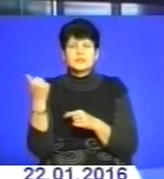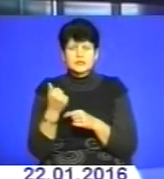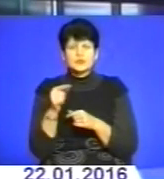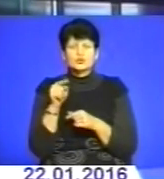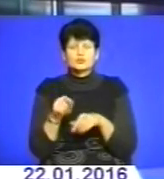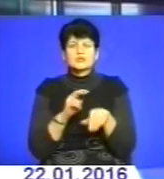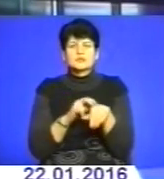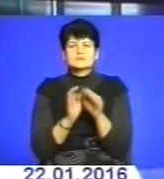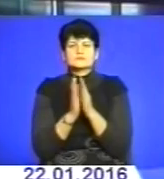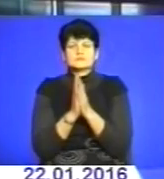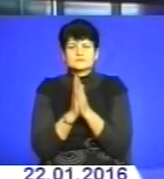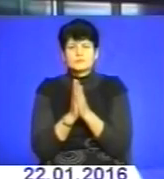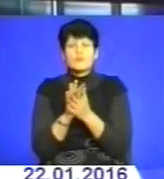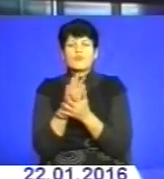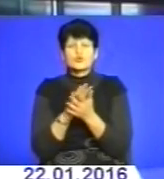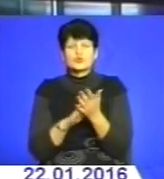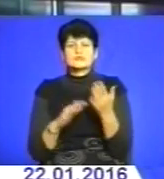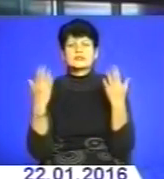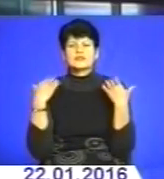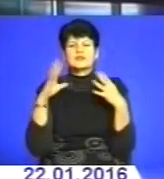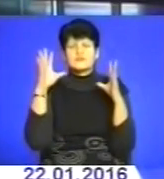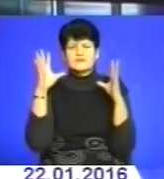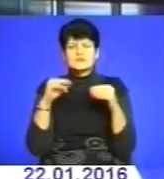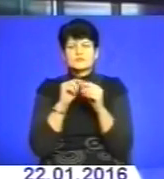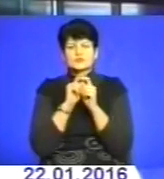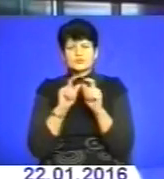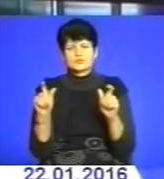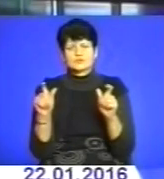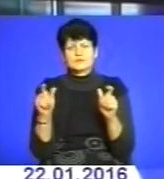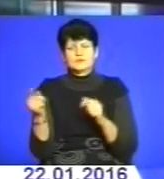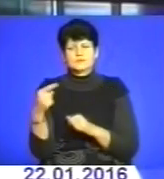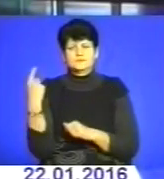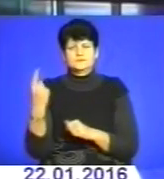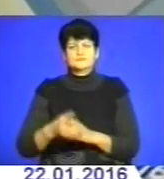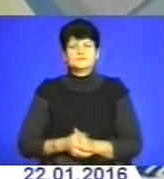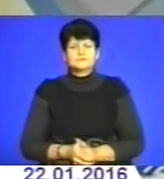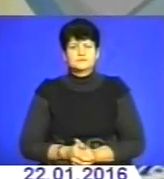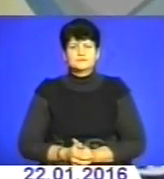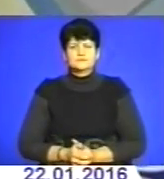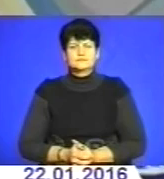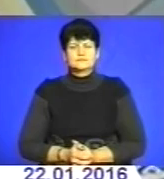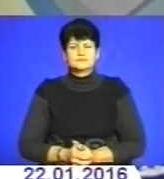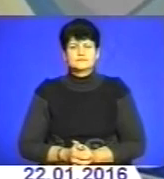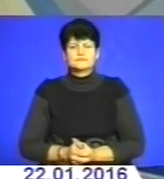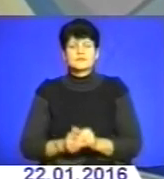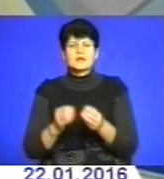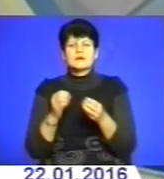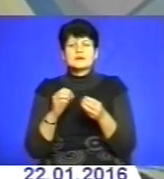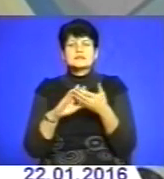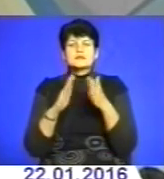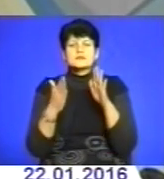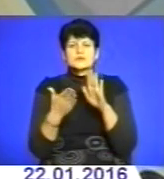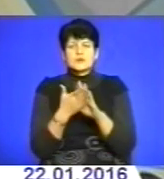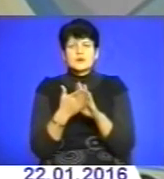лікарі рекомендують продовжити канікули усім загальноосвітнім закладам Тернопільщини. Епідемічна ситуація